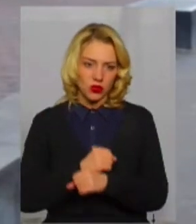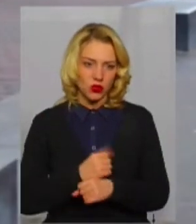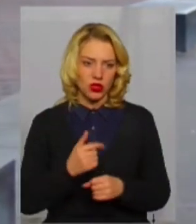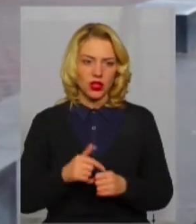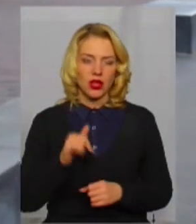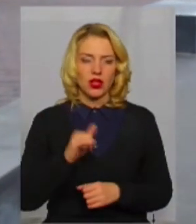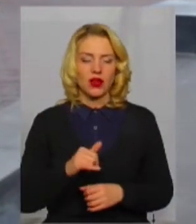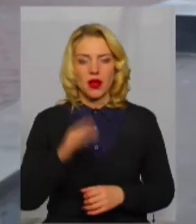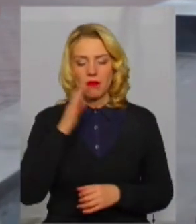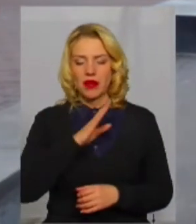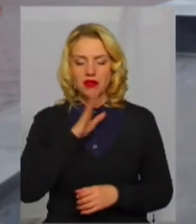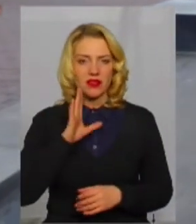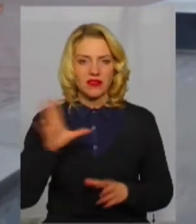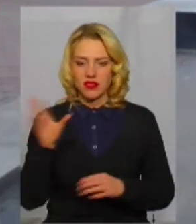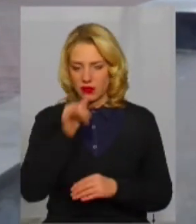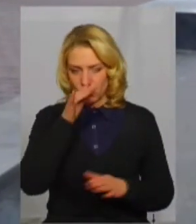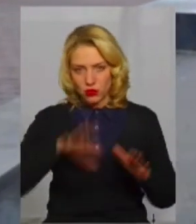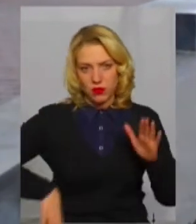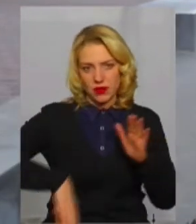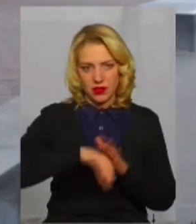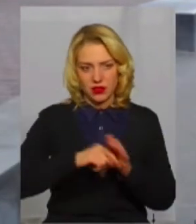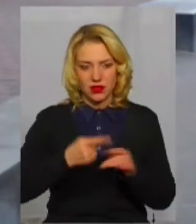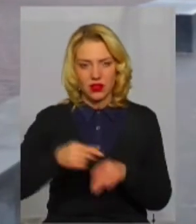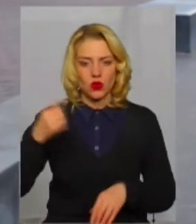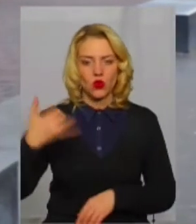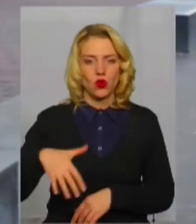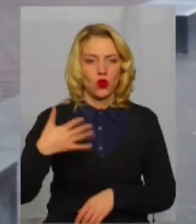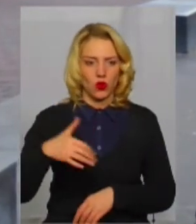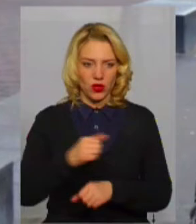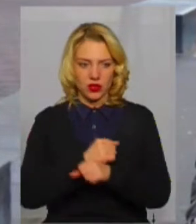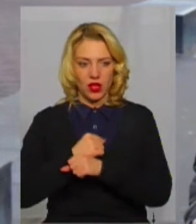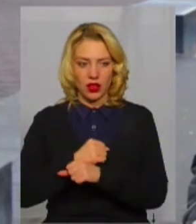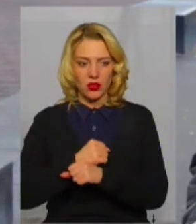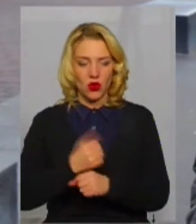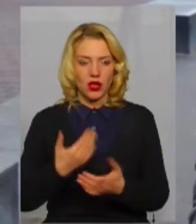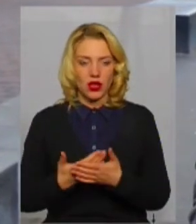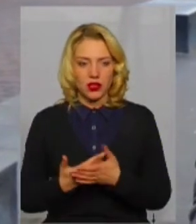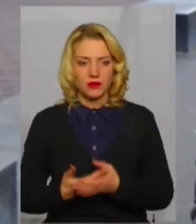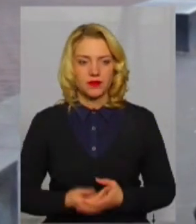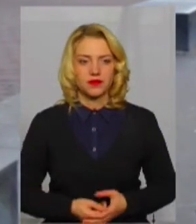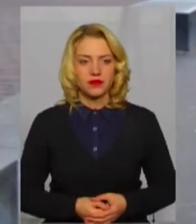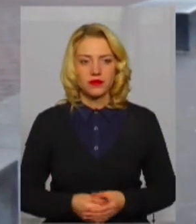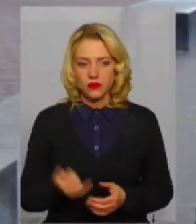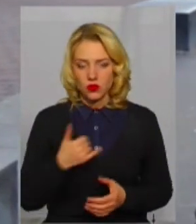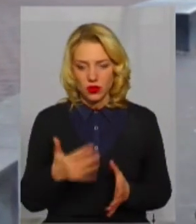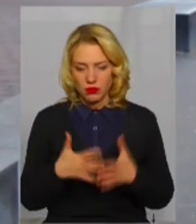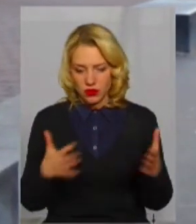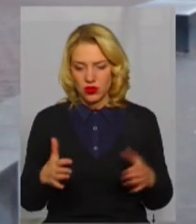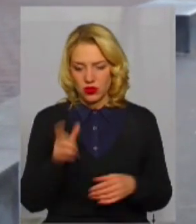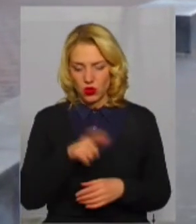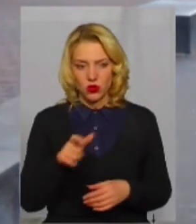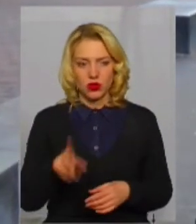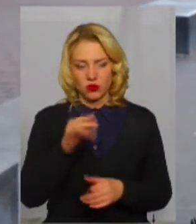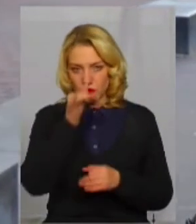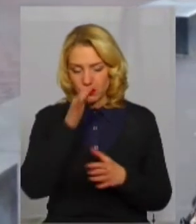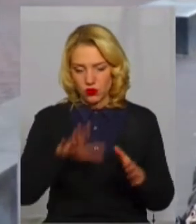всім батькам по карману якісь такі дорогі санаторії, дорогі такі, що цей. У нас ж більшості людей таких, що не в